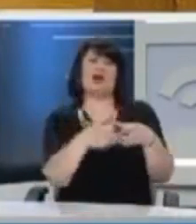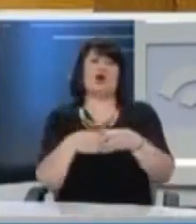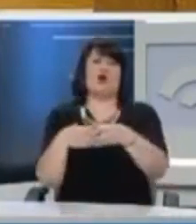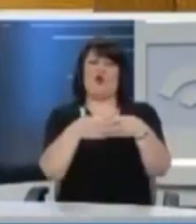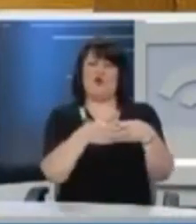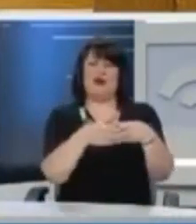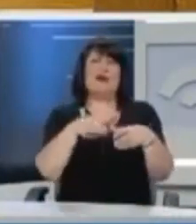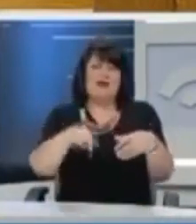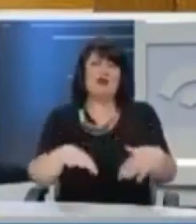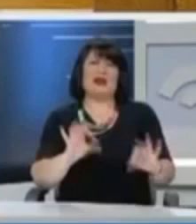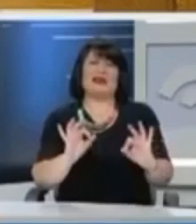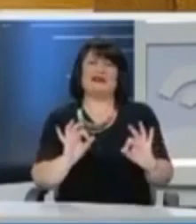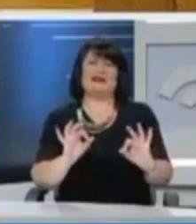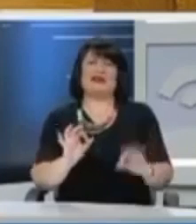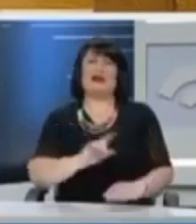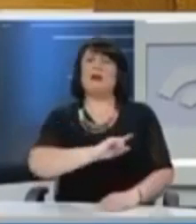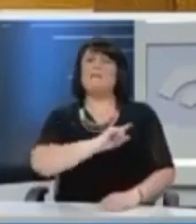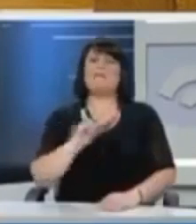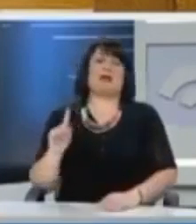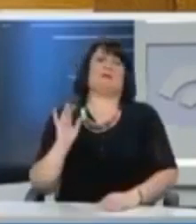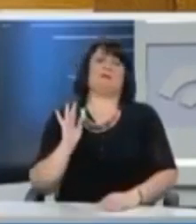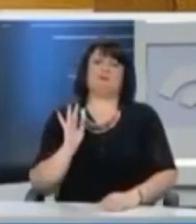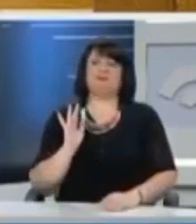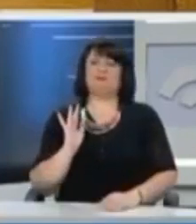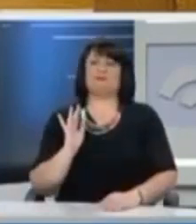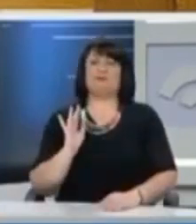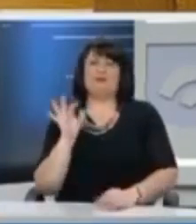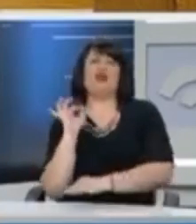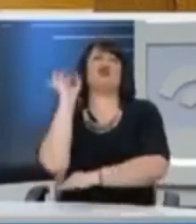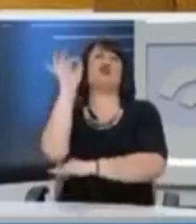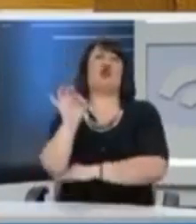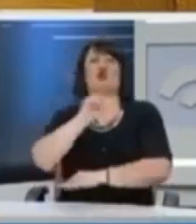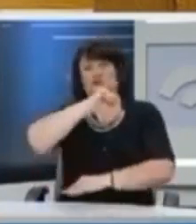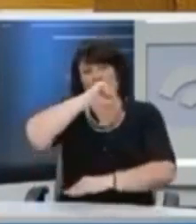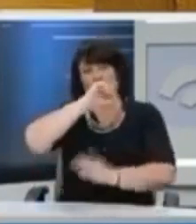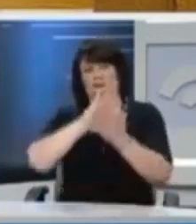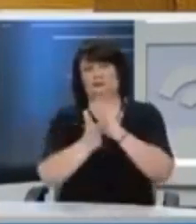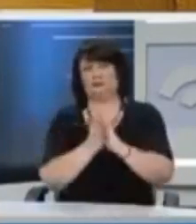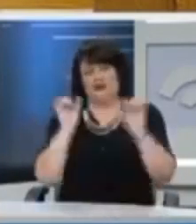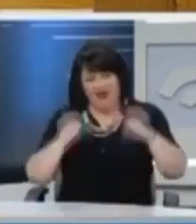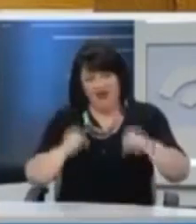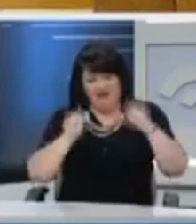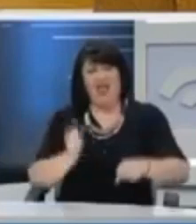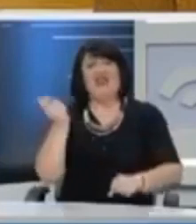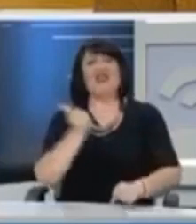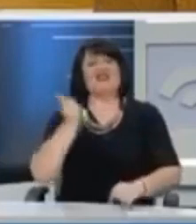ξεκινάει με το αξίωμα ότι νυν υπερπάντων η τήρηση των στόχων και το ναι σε όλους τους δανειστές.